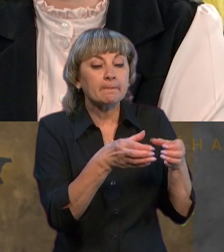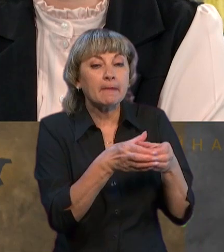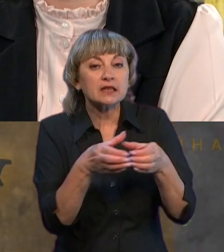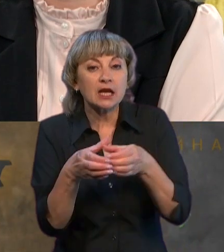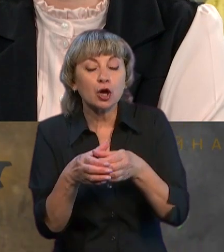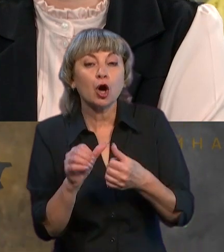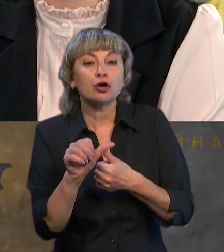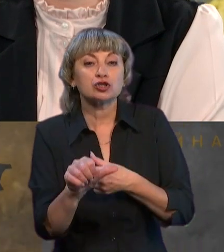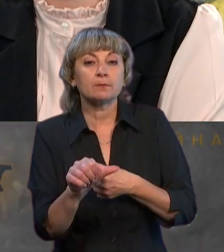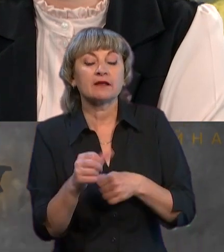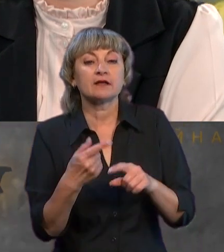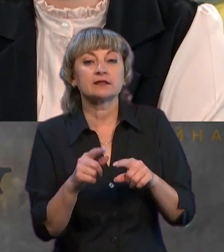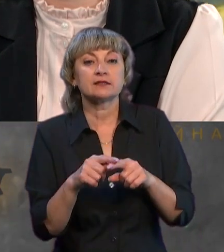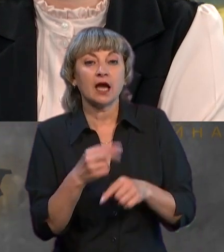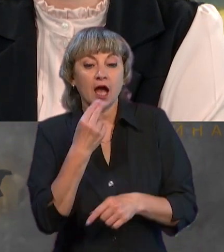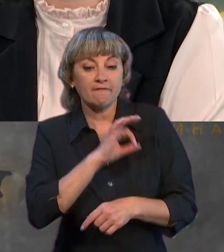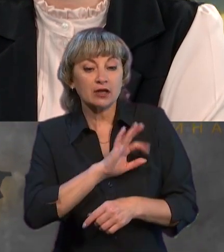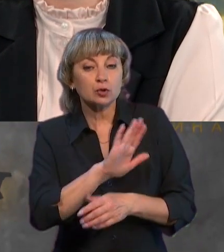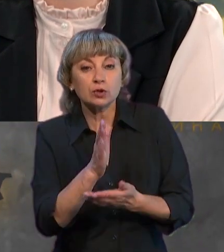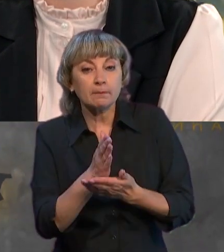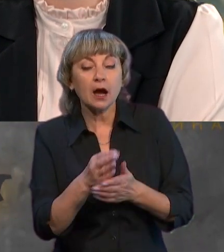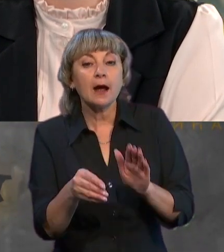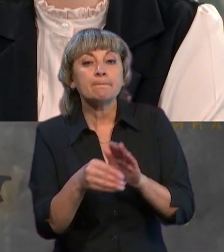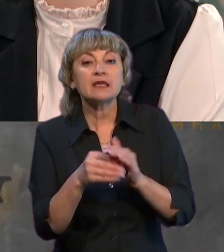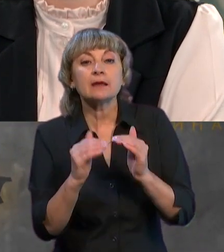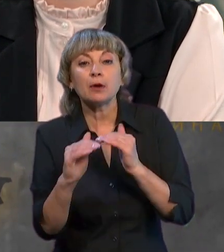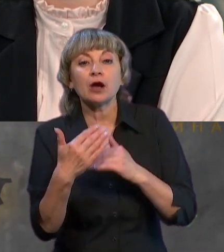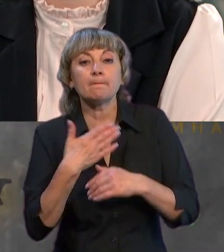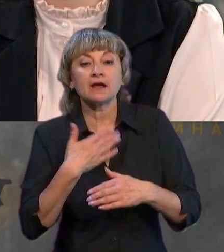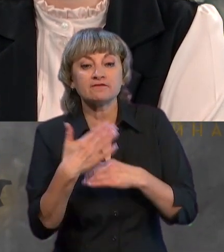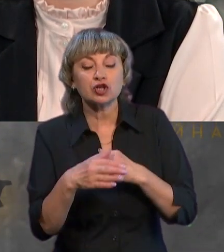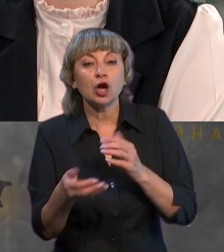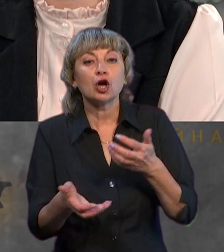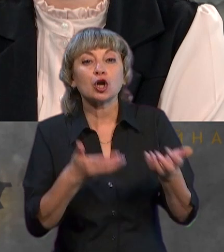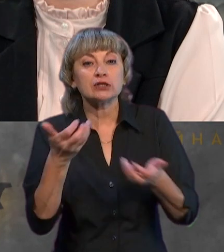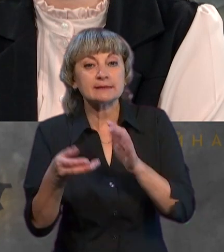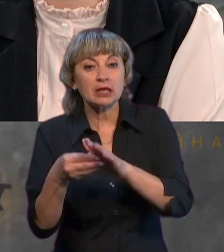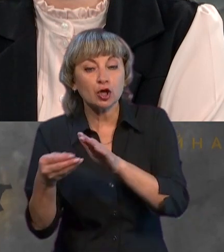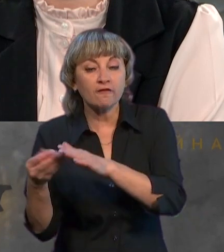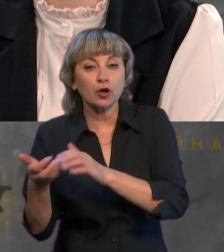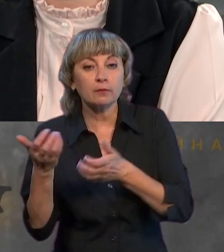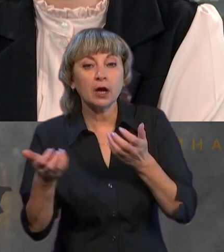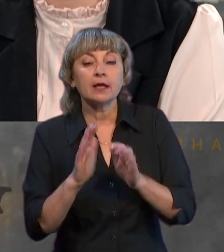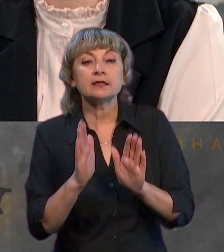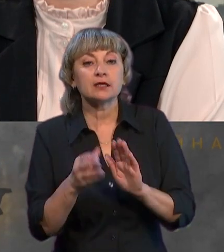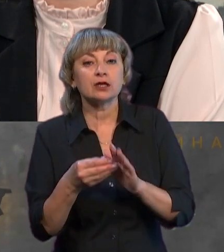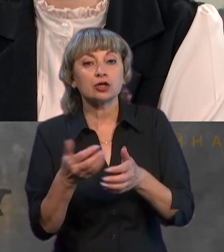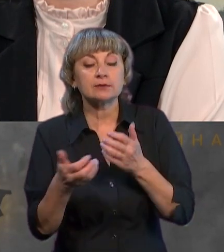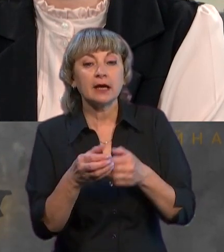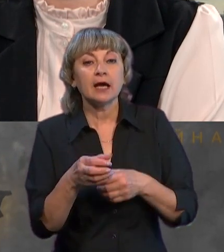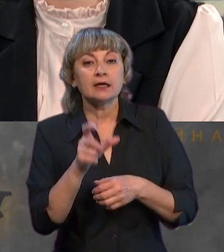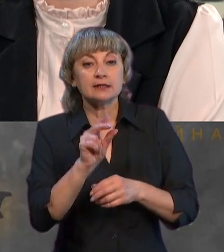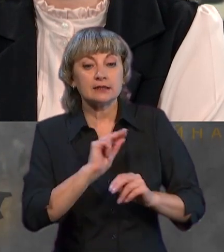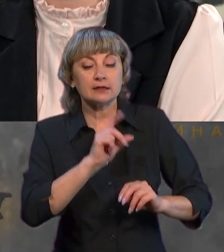Особливо, так сказати, цього ефекту немає. Мінні поля ми вже розмінуємо за рахунок не тільки, так сказати, розмінування саперами